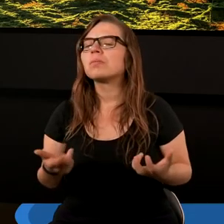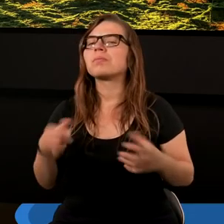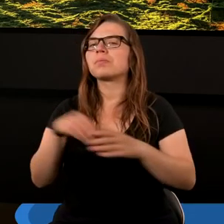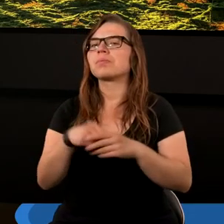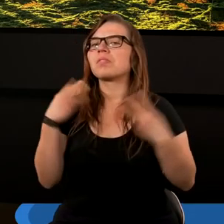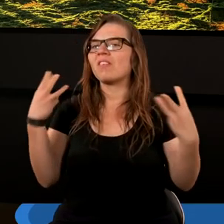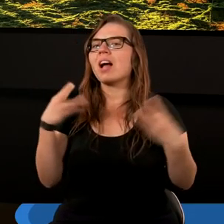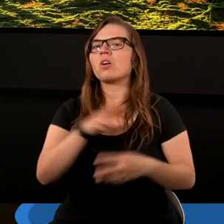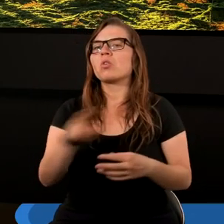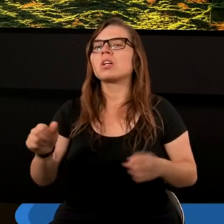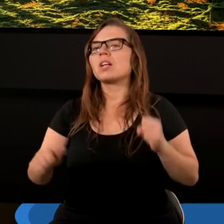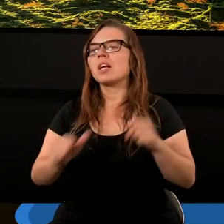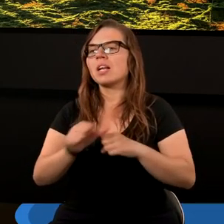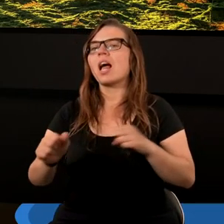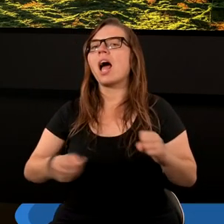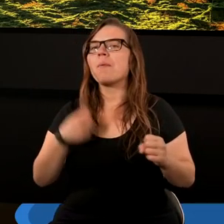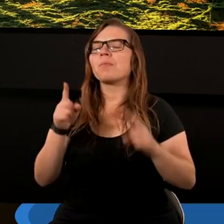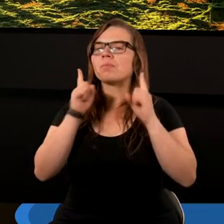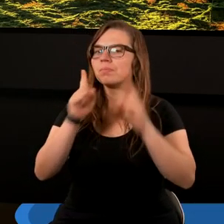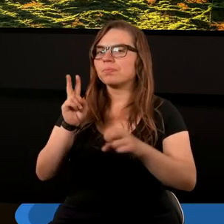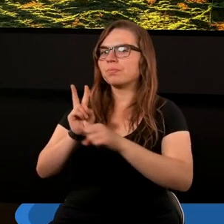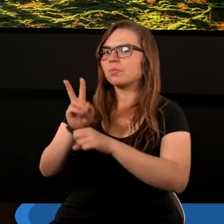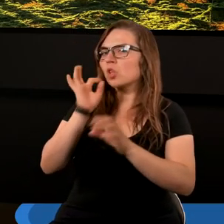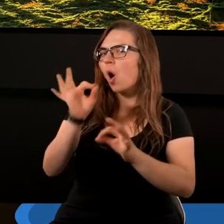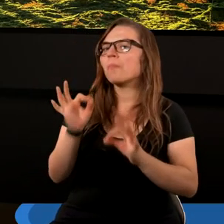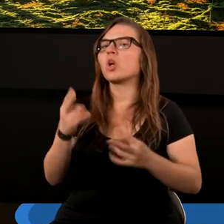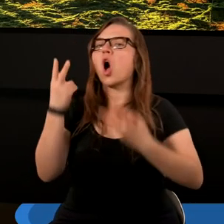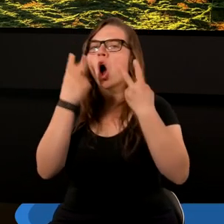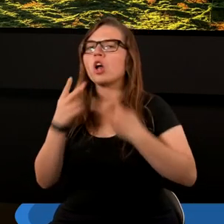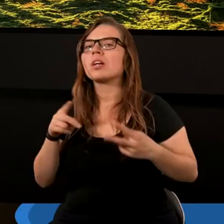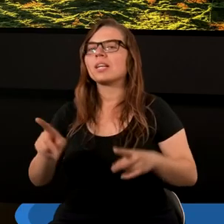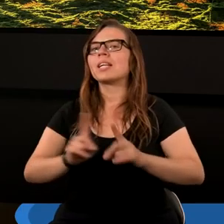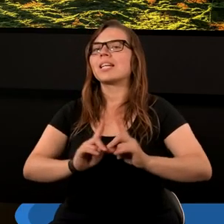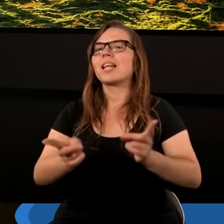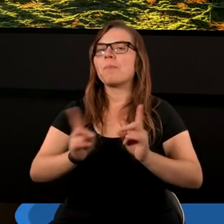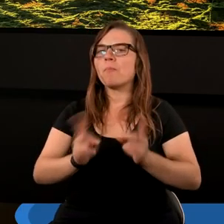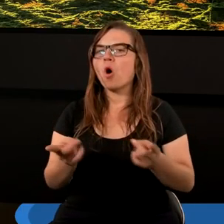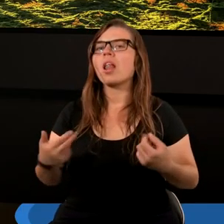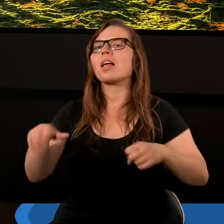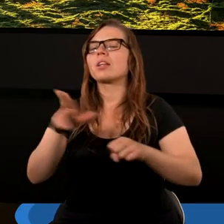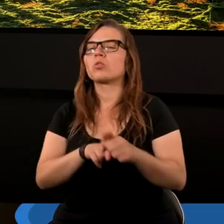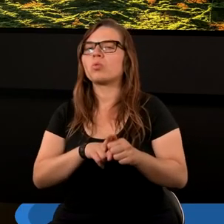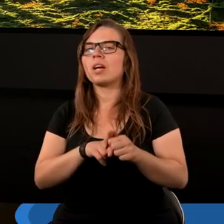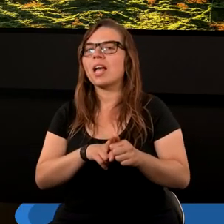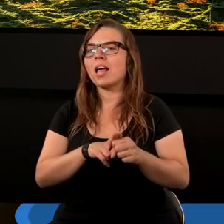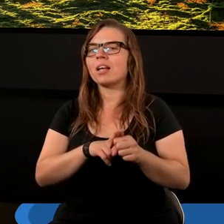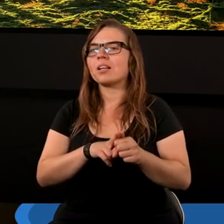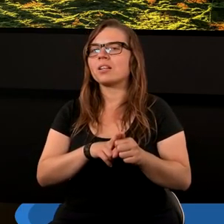Ważną rzeczą jest, aby rzeczywiście dobrze odczytać symbole, które